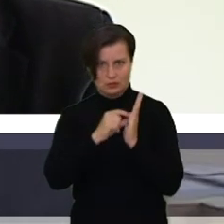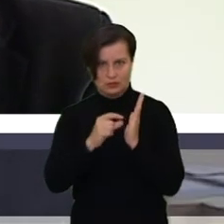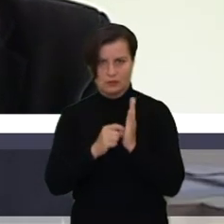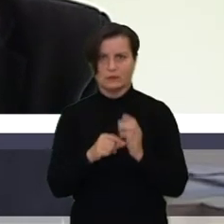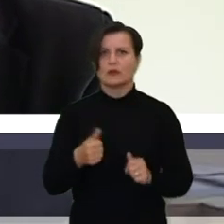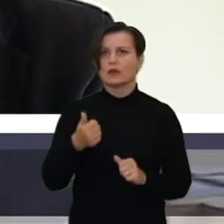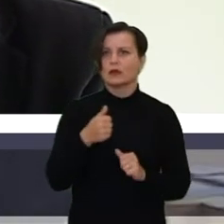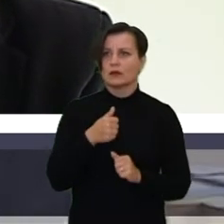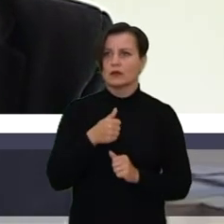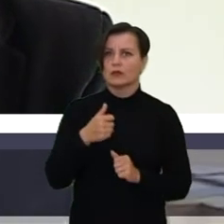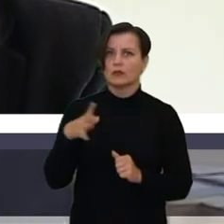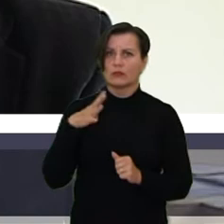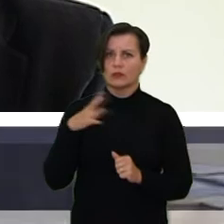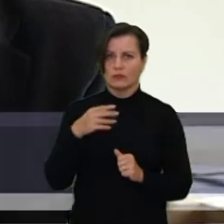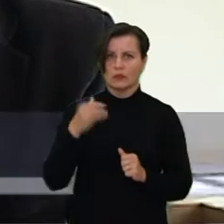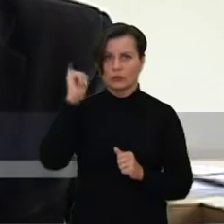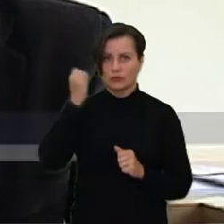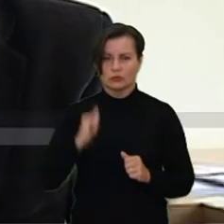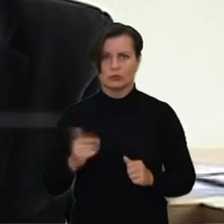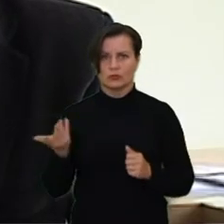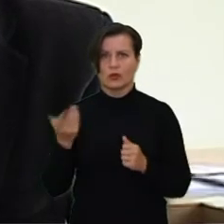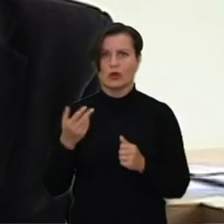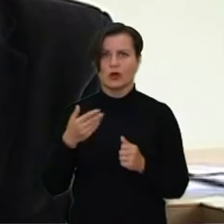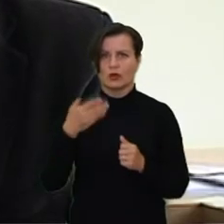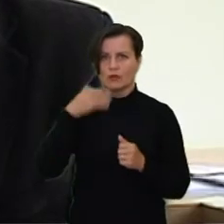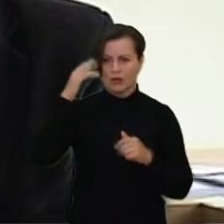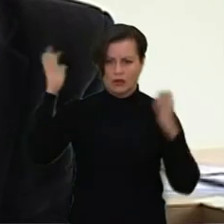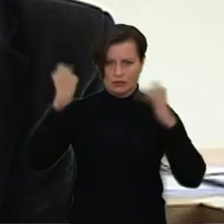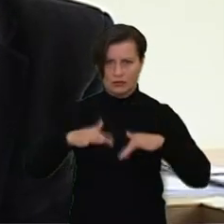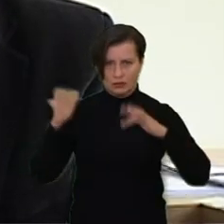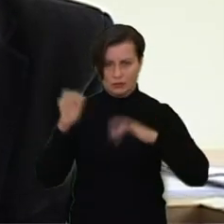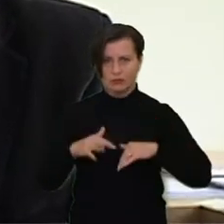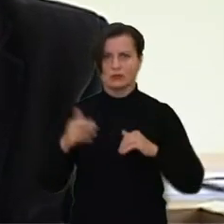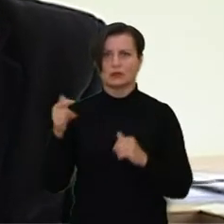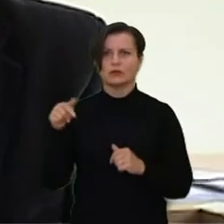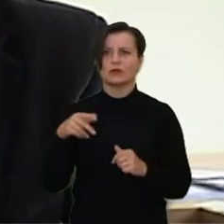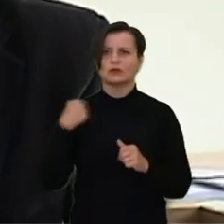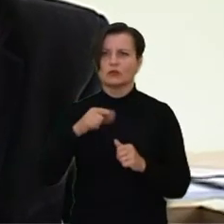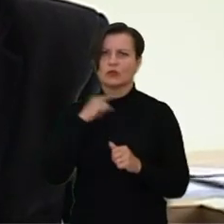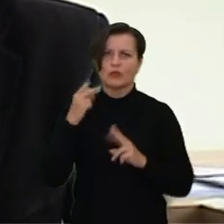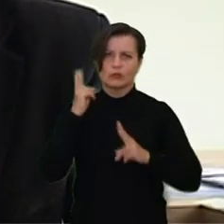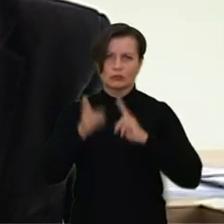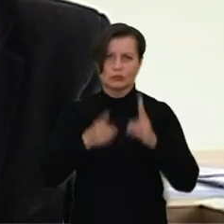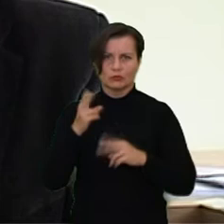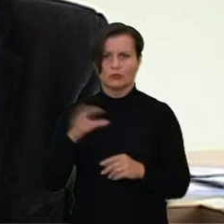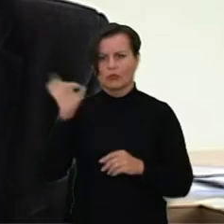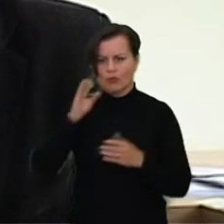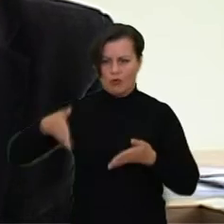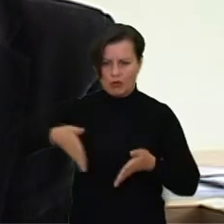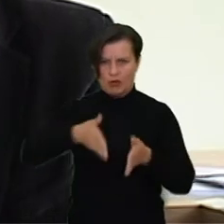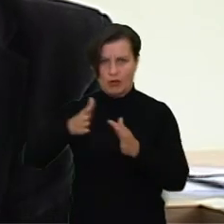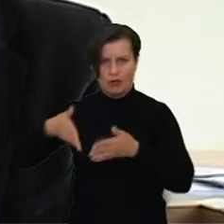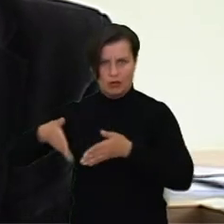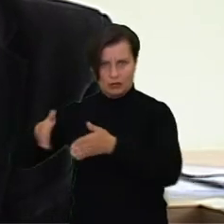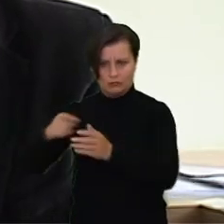duolėtingas, tai paskutiniu metu iš tikrųjų gauname daug gyventojų nusiskundimo. Ypatingai dėl kelių būklis.